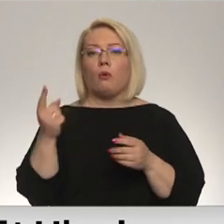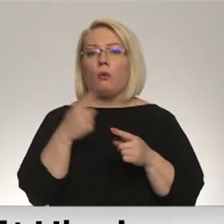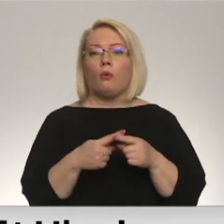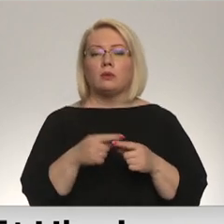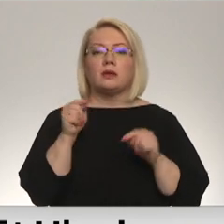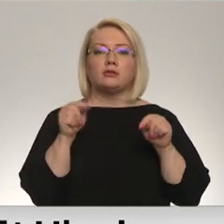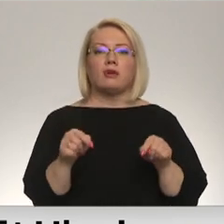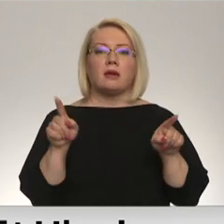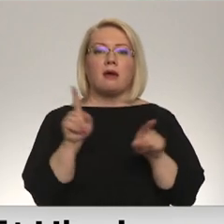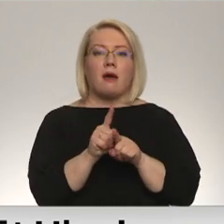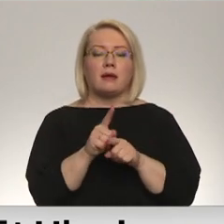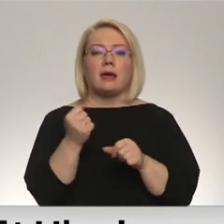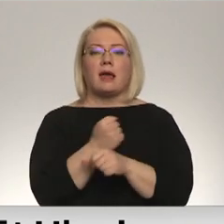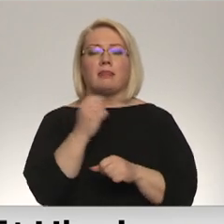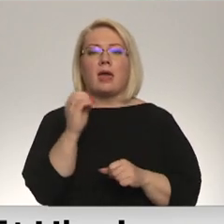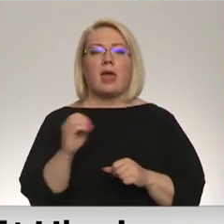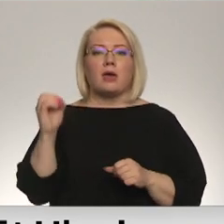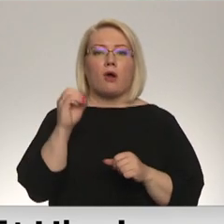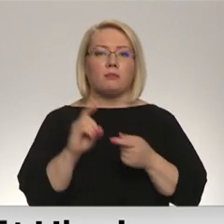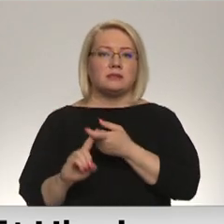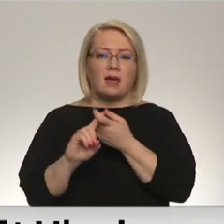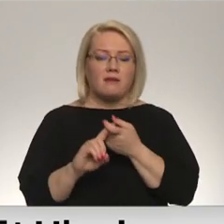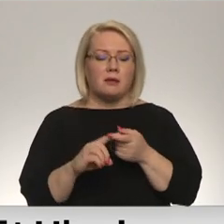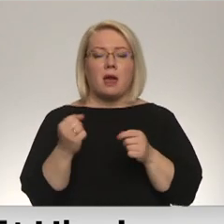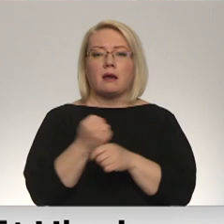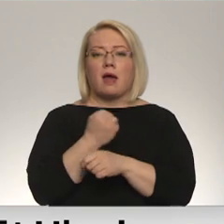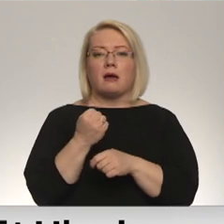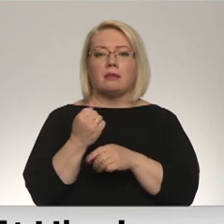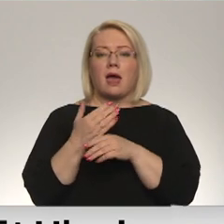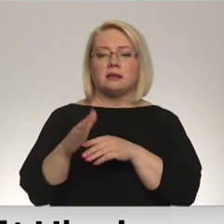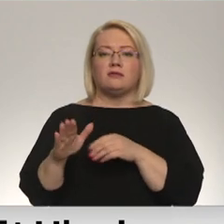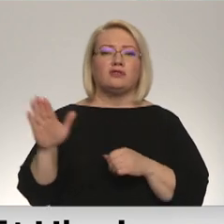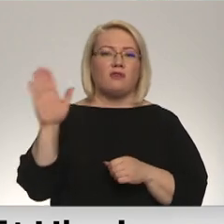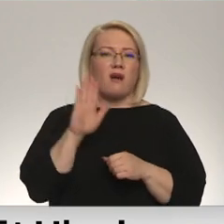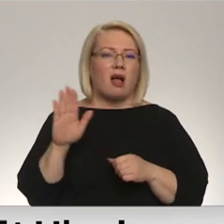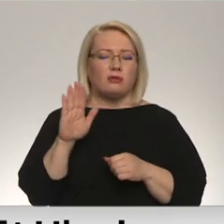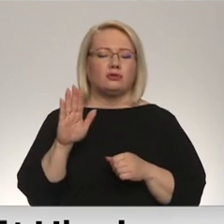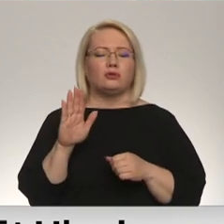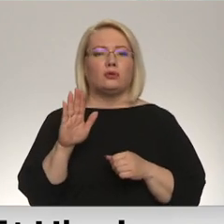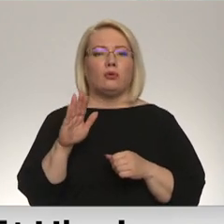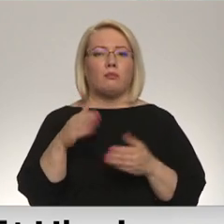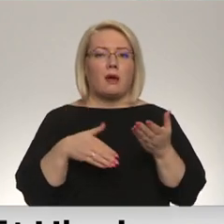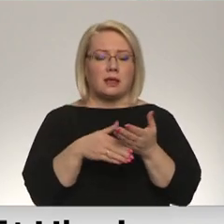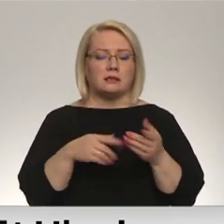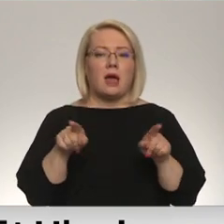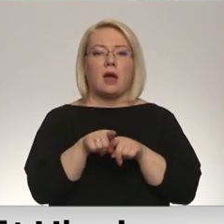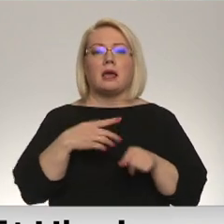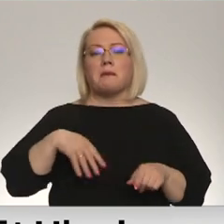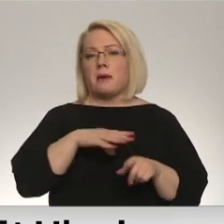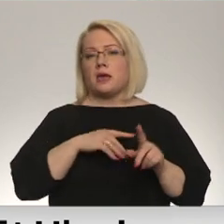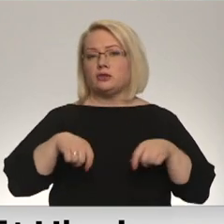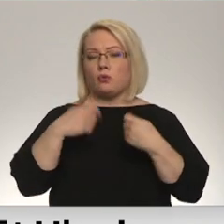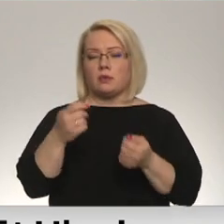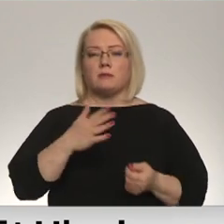Šeit arī gan Eiropas Savienība, gan arī atsevišķas valsts sniedz savu palīdzību. Arī mēs, protams, sniedzam savu palīdzību. Mēs,